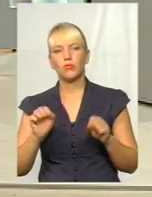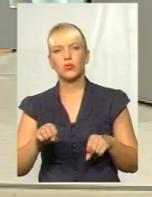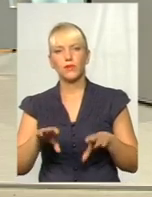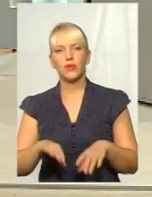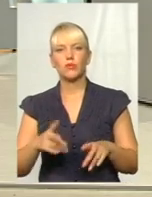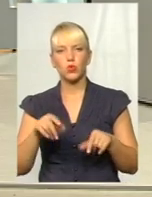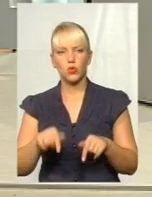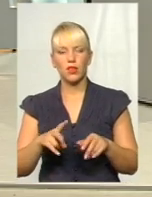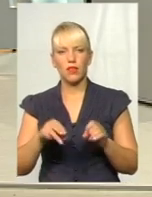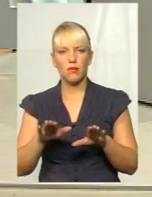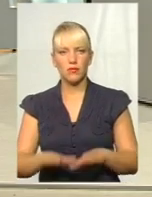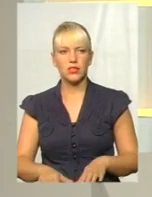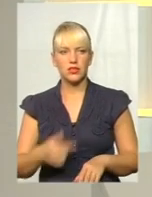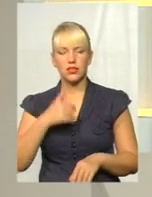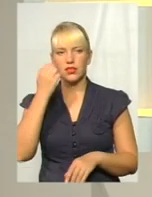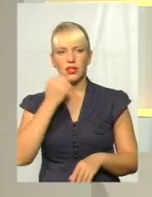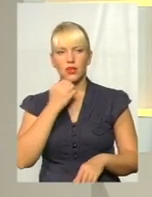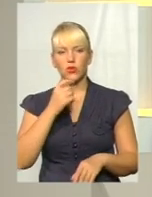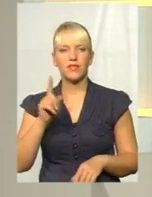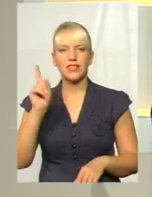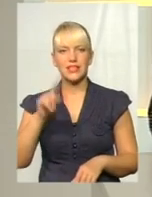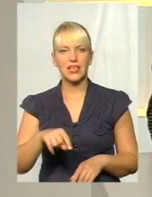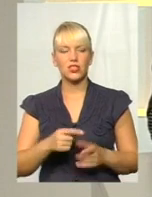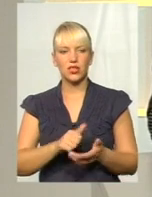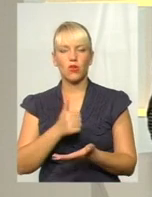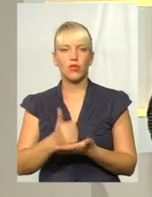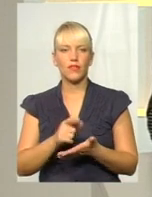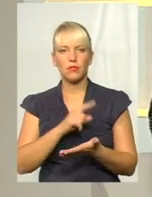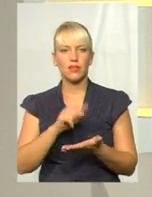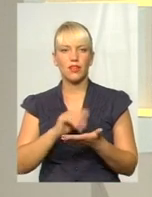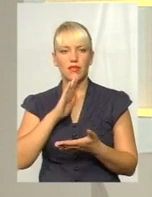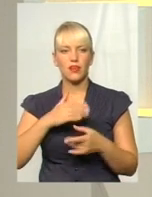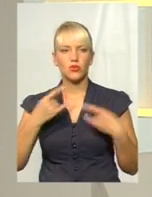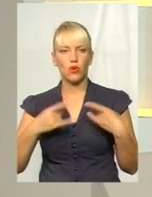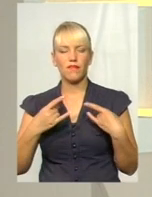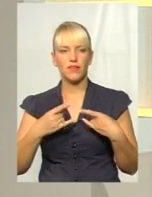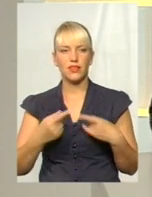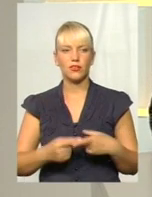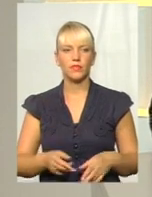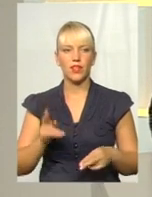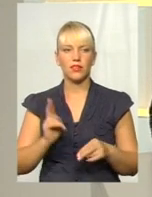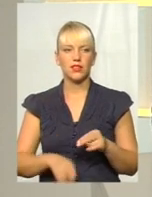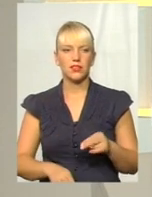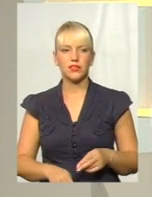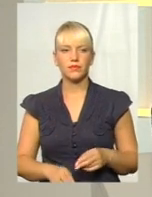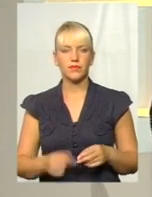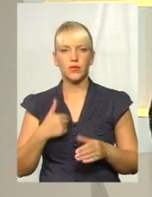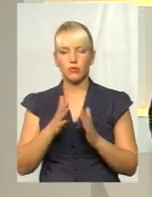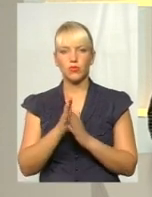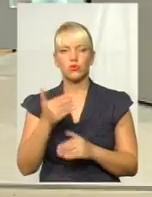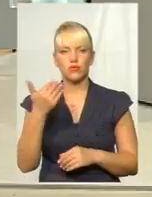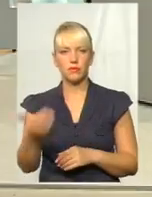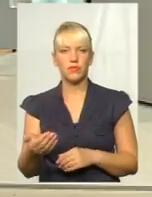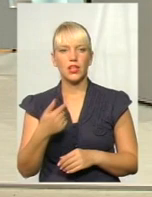тут, на місці. Дякую, пані Наталі. І все ж таки головне питання нашого ефіру сьогодні наприкінець. Задаю вам,